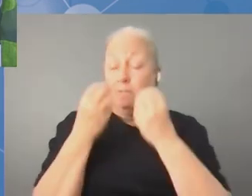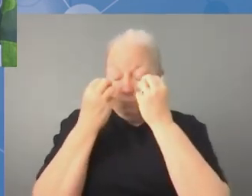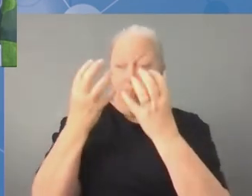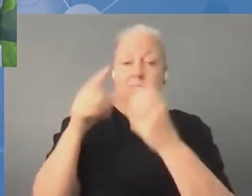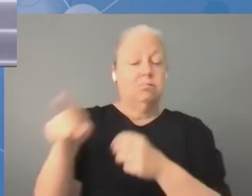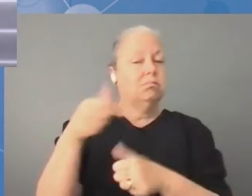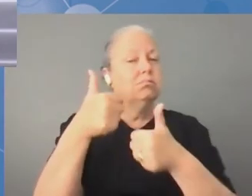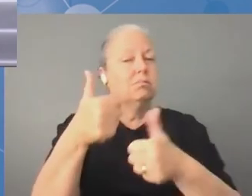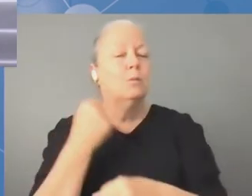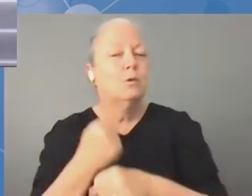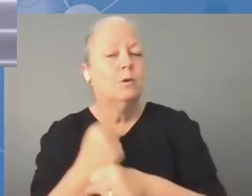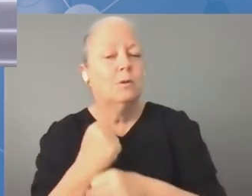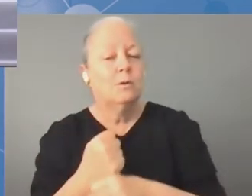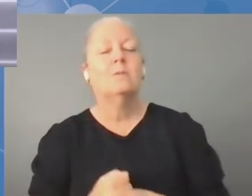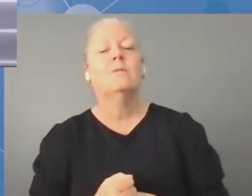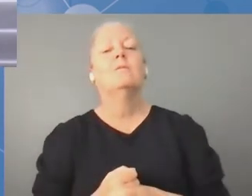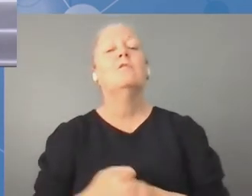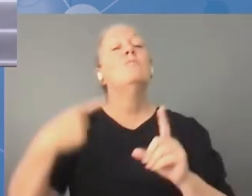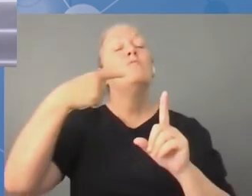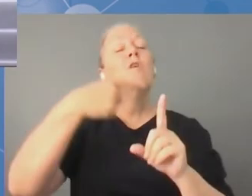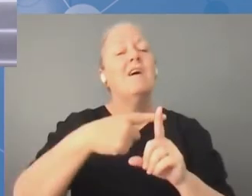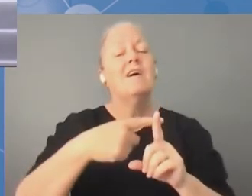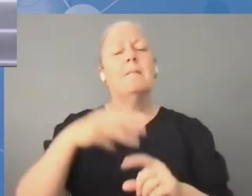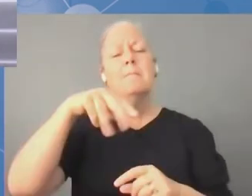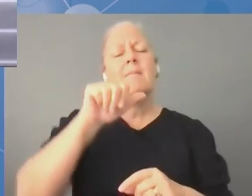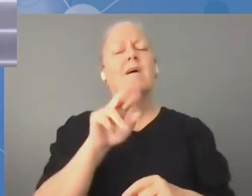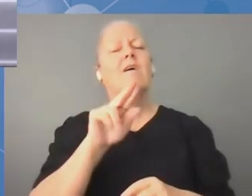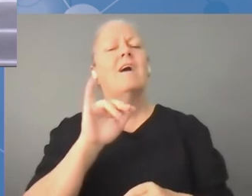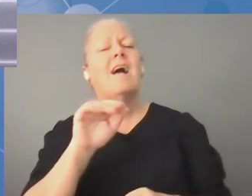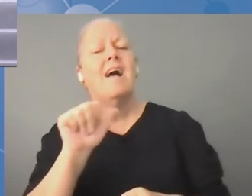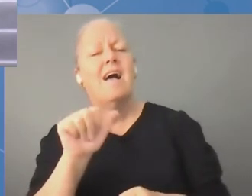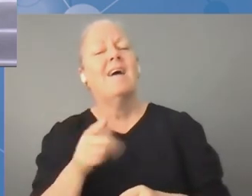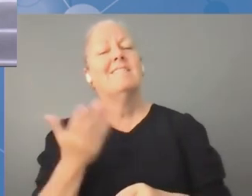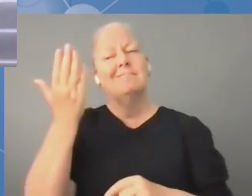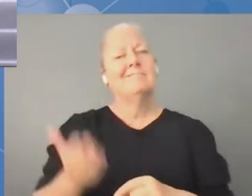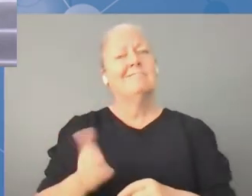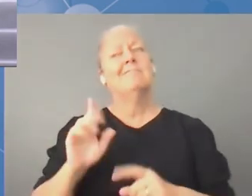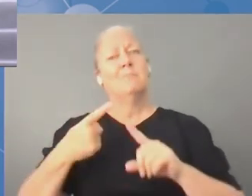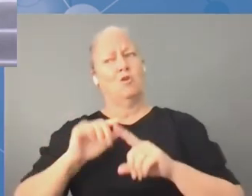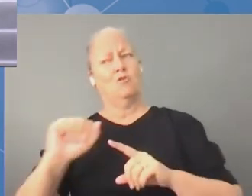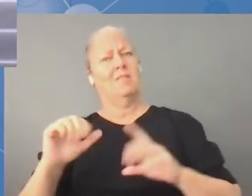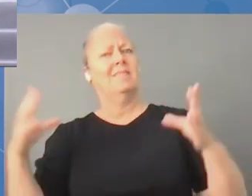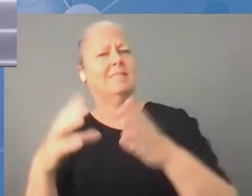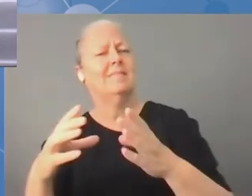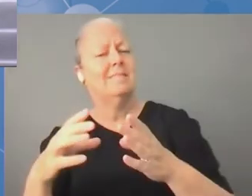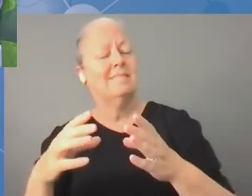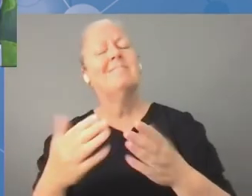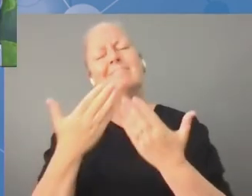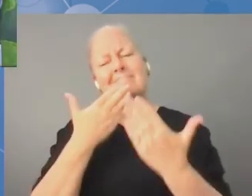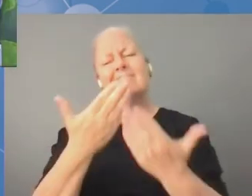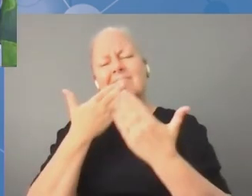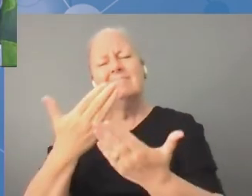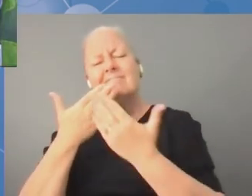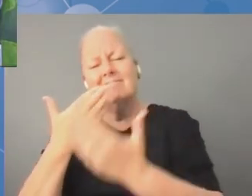zespołem. Myślę, że w tym roku warto też podkreślić wkład w Marii Franceski i jej zespołu.